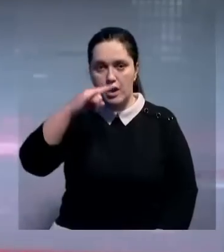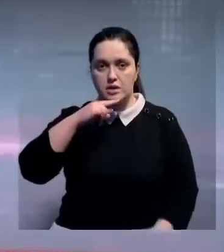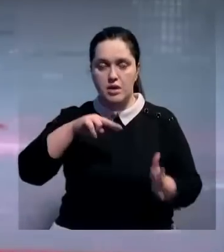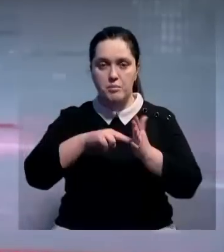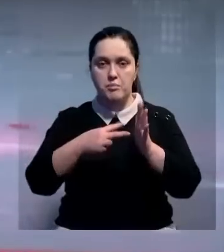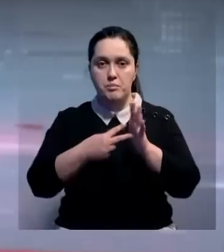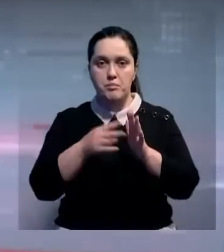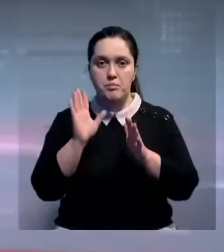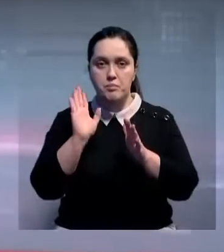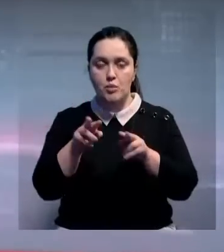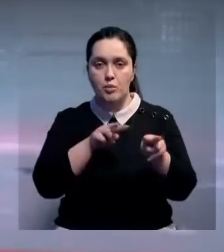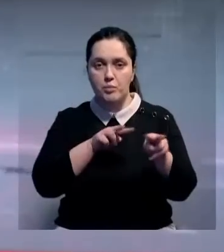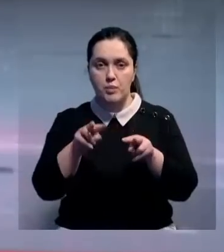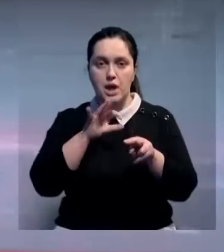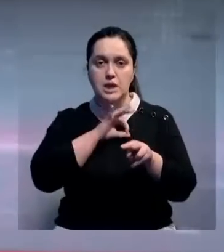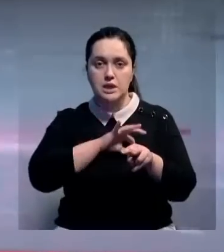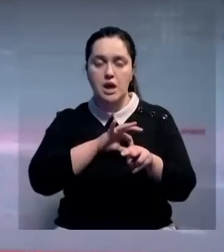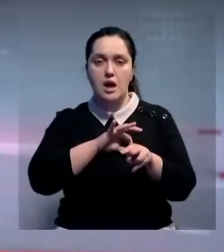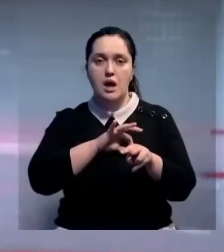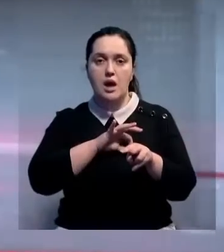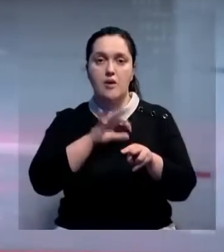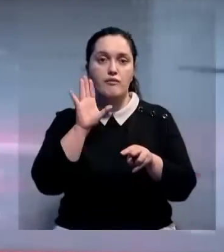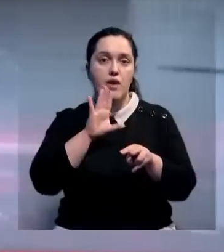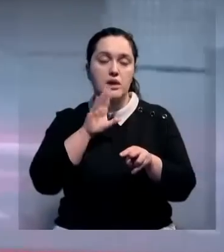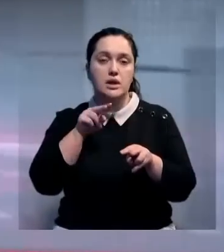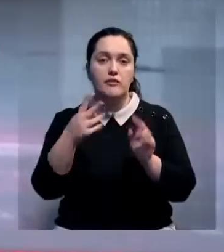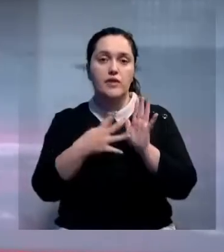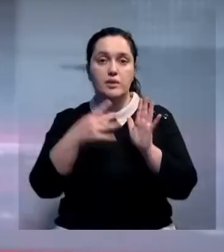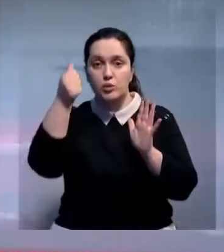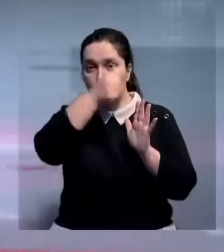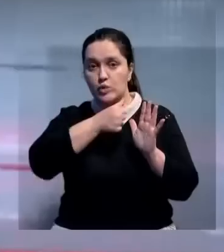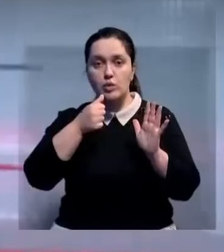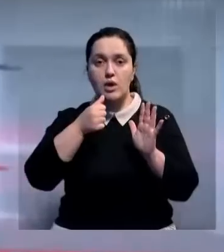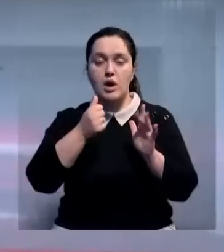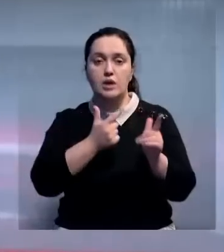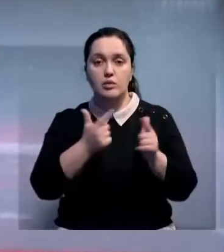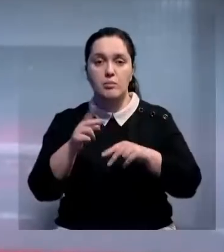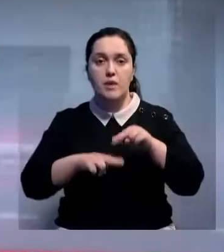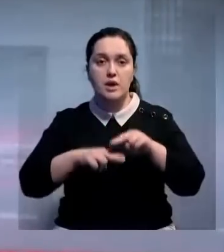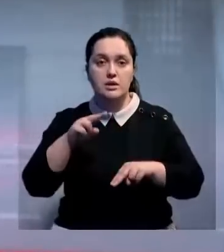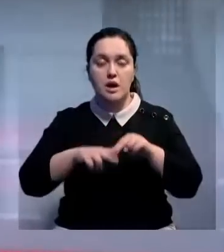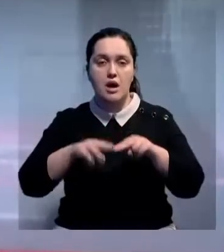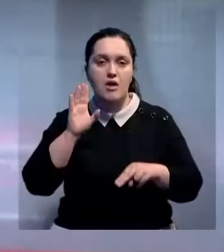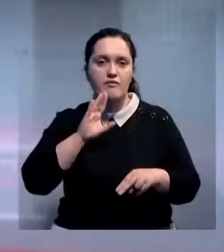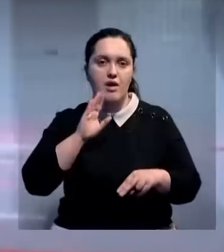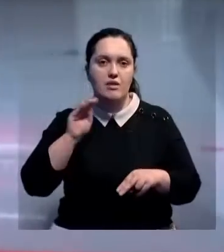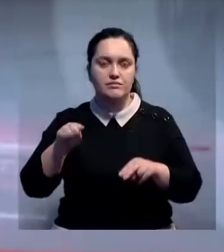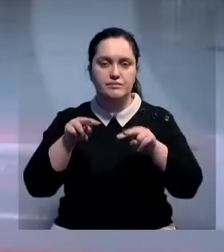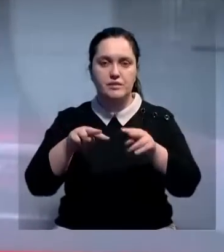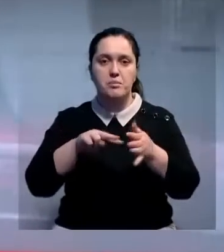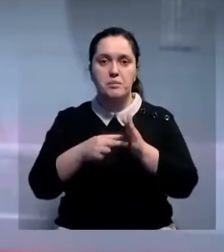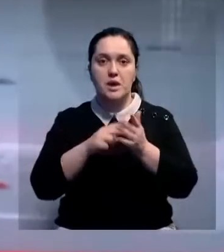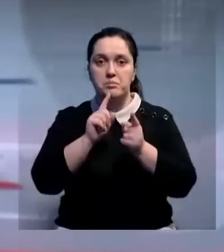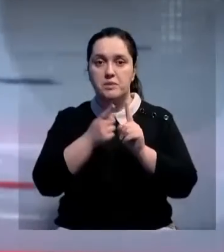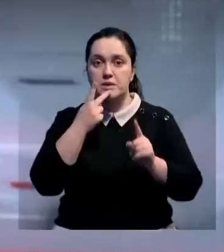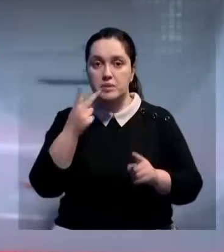планируют мониторить эффективное потребление воды. Уже к 2029 году в стране готовы построить гидрологические посты.